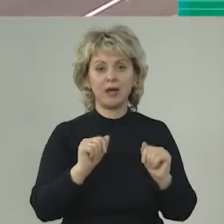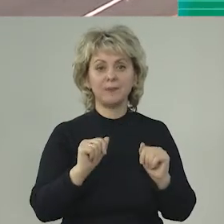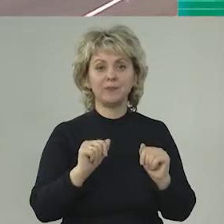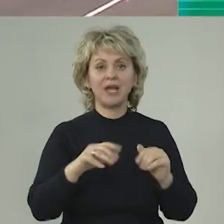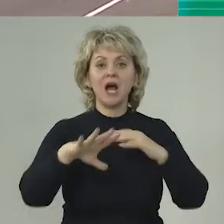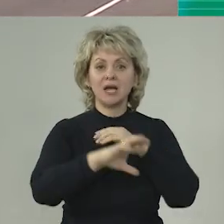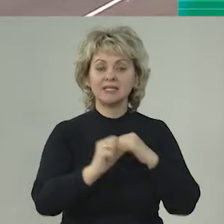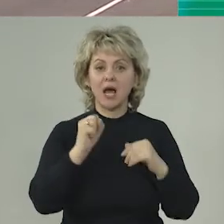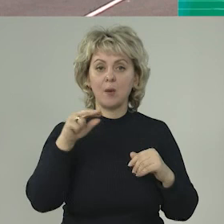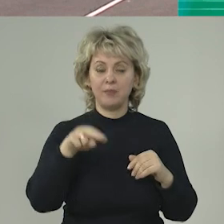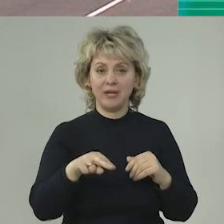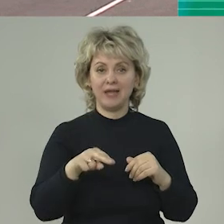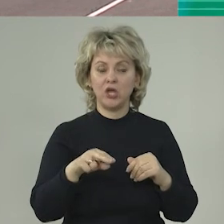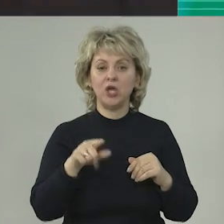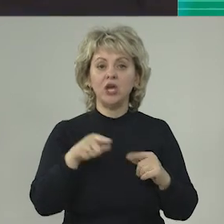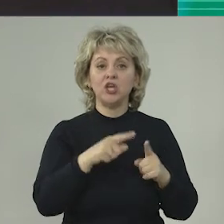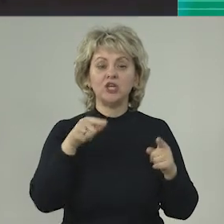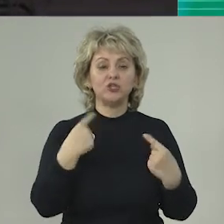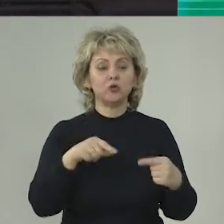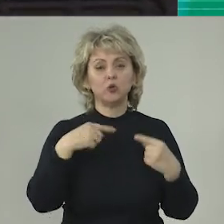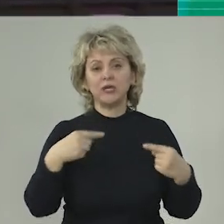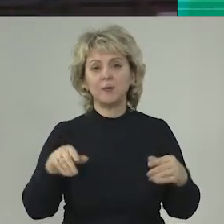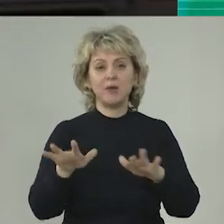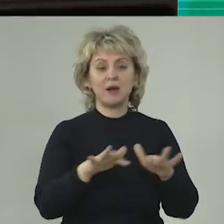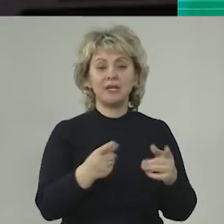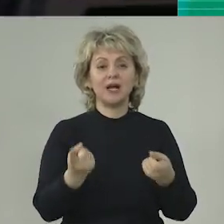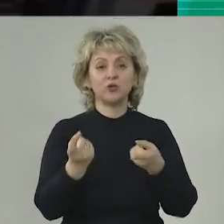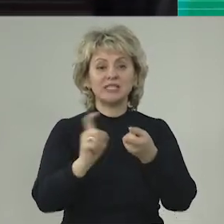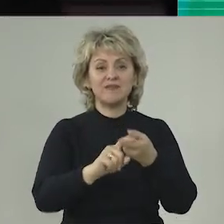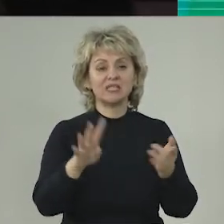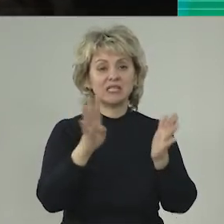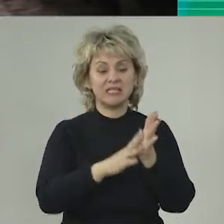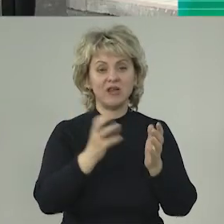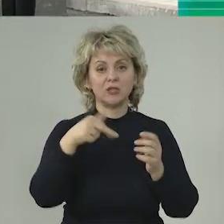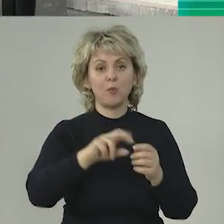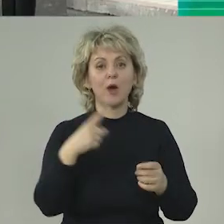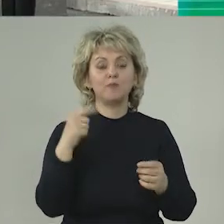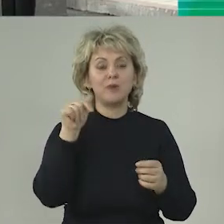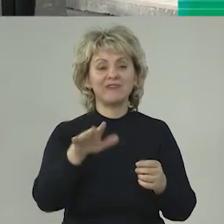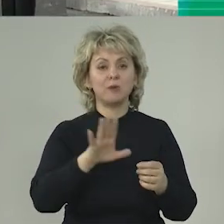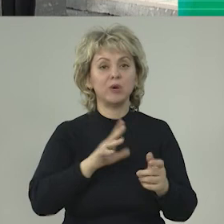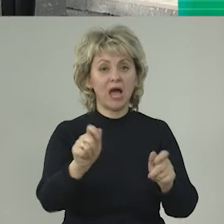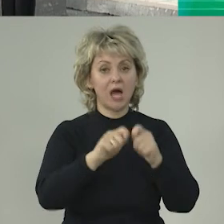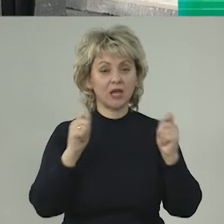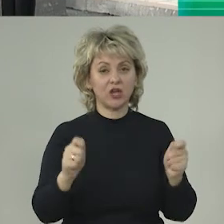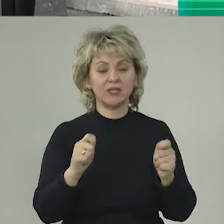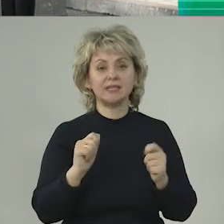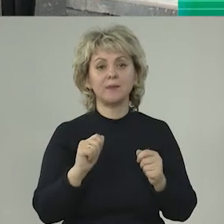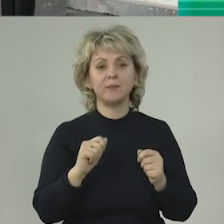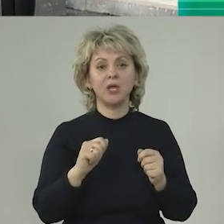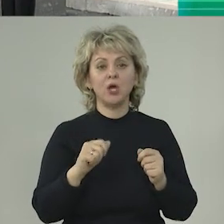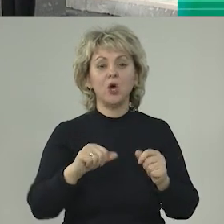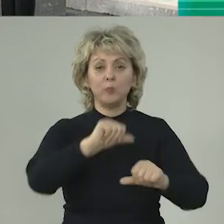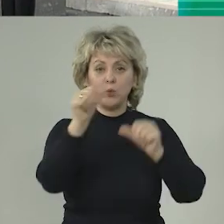в конце апреля идут те или иные мероприятия, которые связаны с 9 мая. Первым из них было открытие